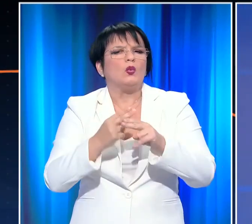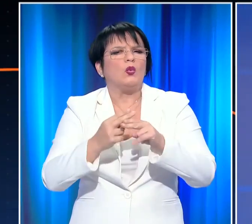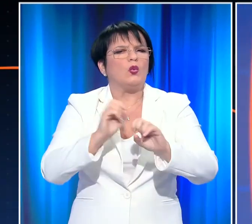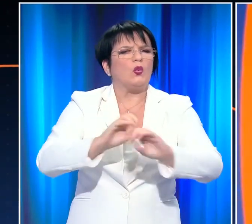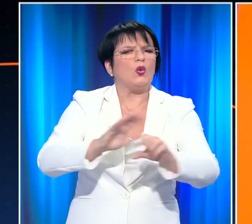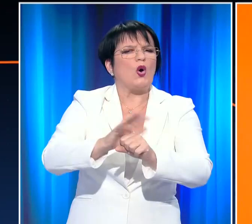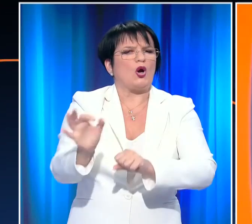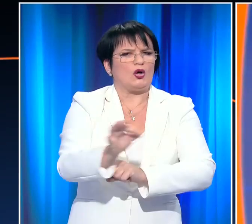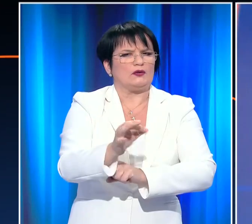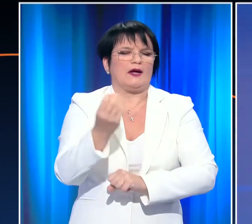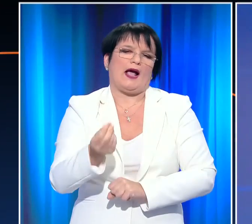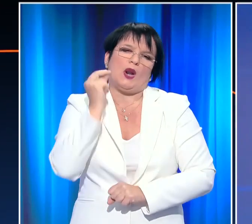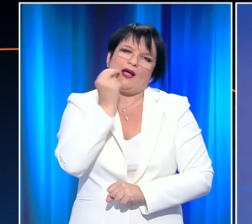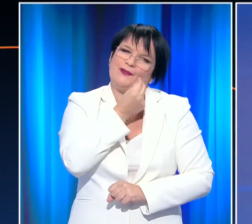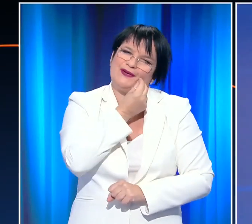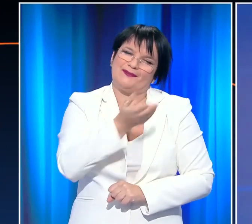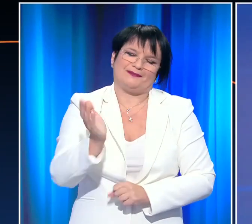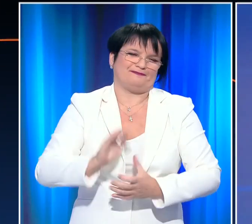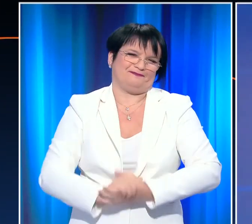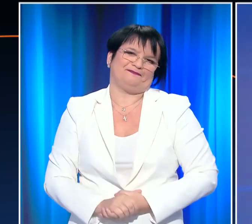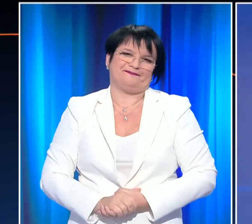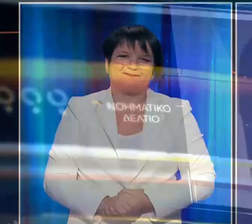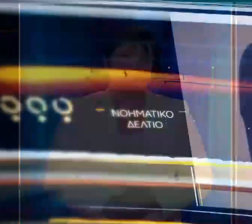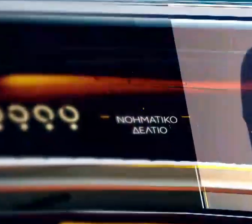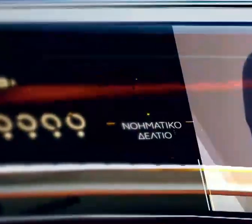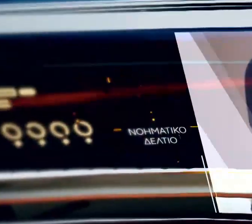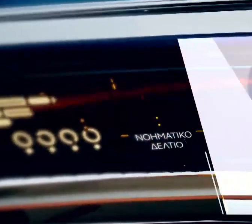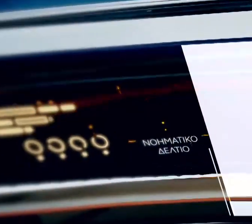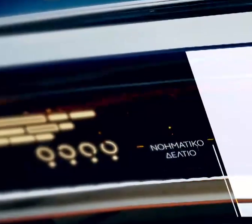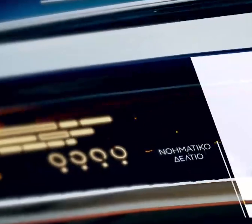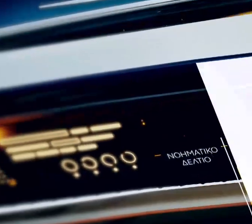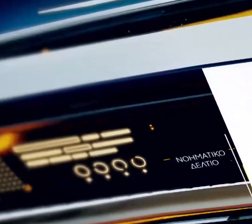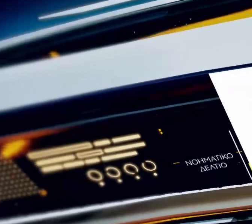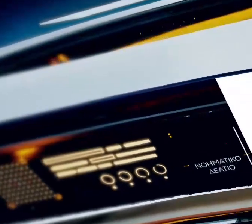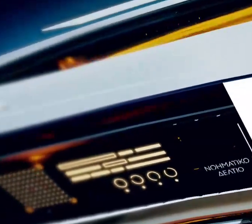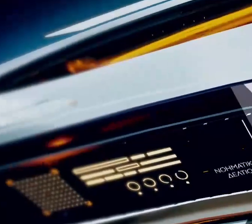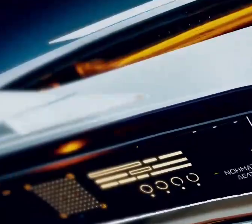για τον κορονοϊό. Καλό σας απόγευμα. Υπότιτλοι